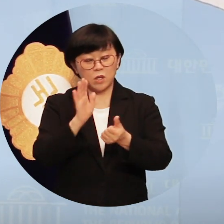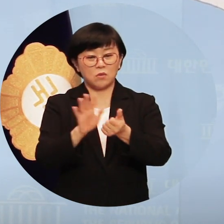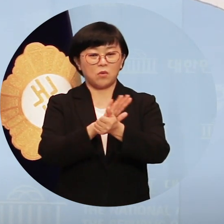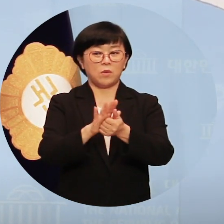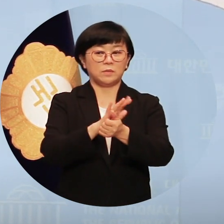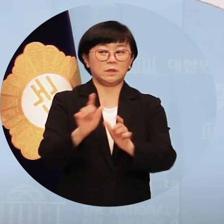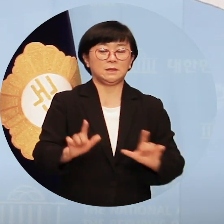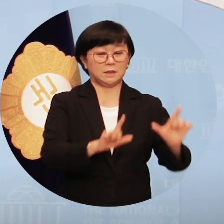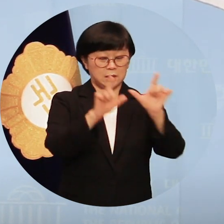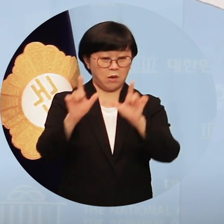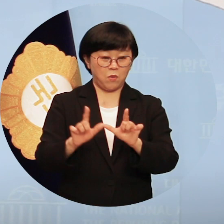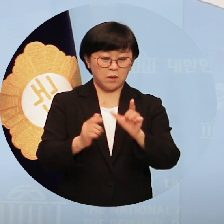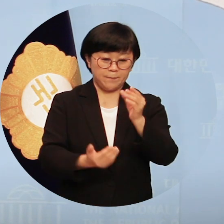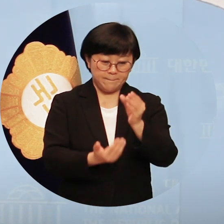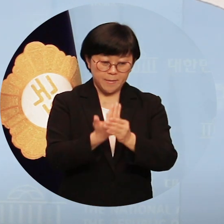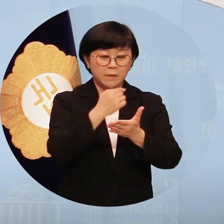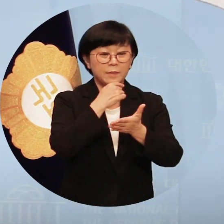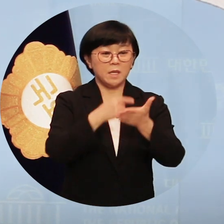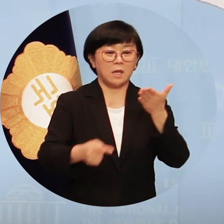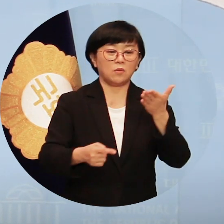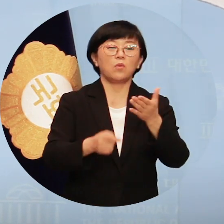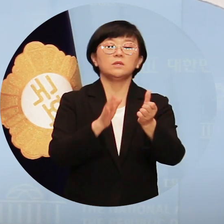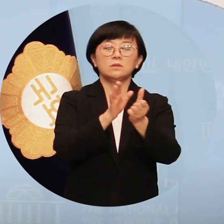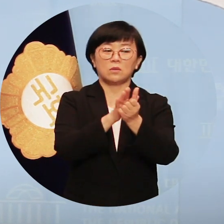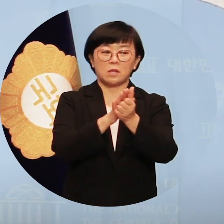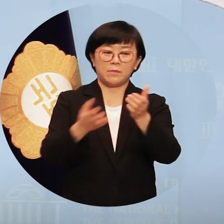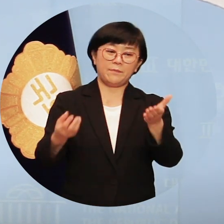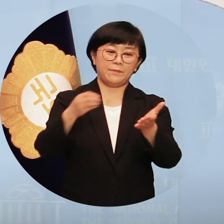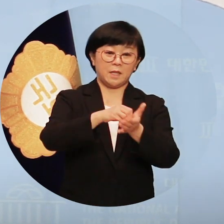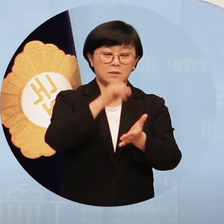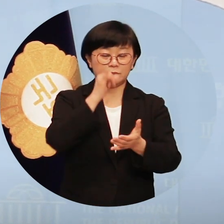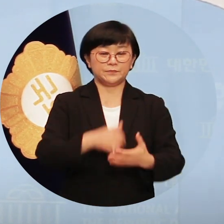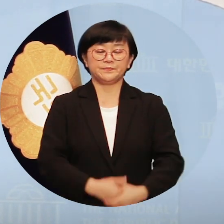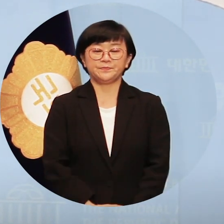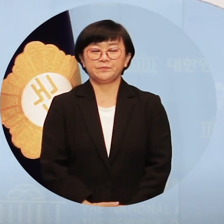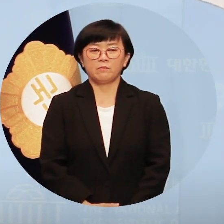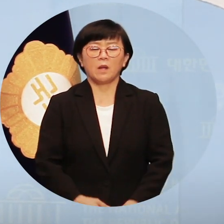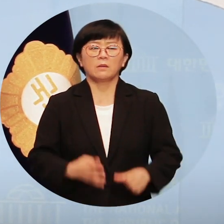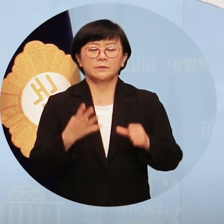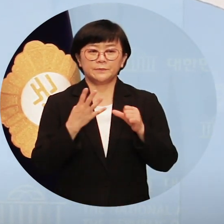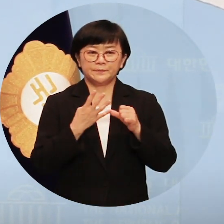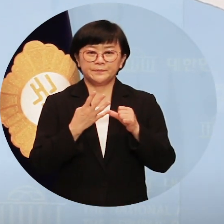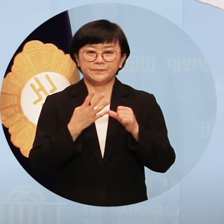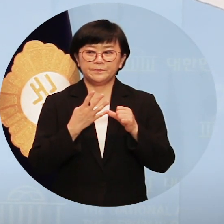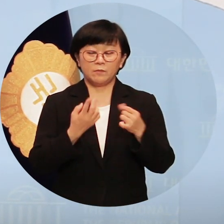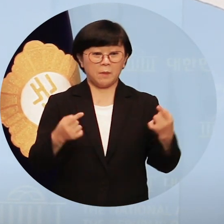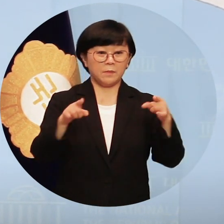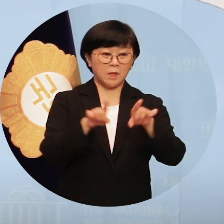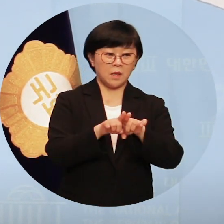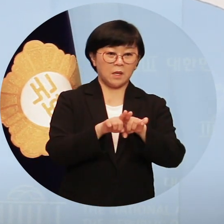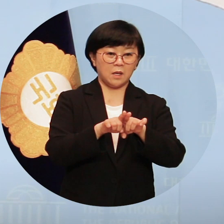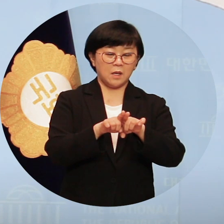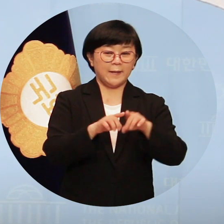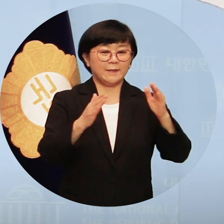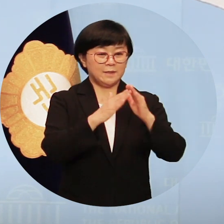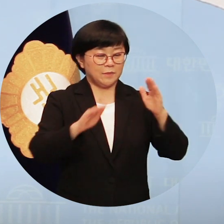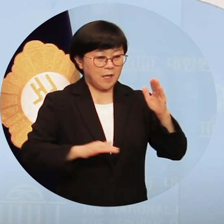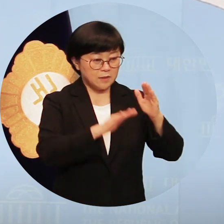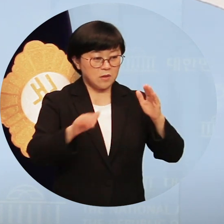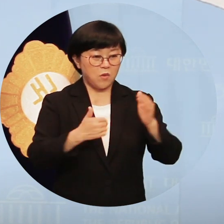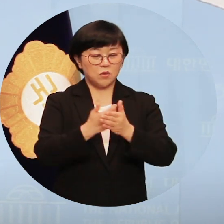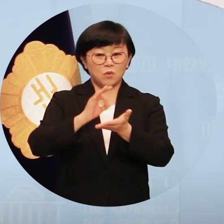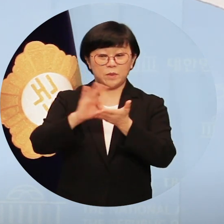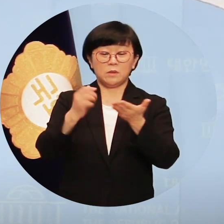했습니다. 넷째, 이와 함께 가계지원, 소비진작을 위해서 보편적 재난지원금을